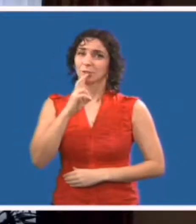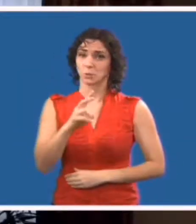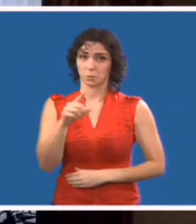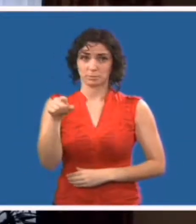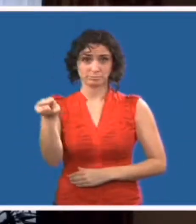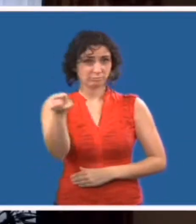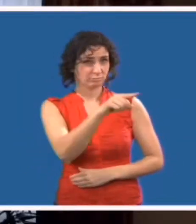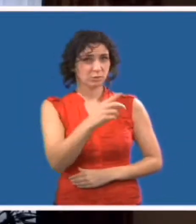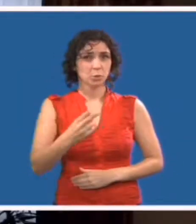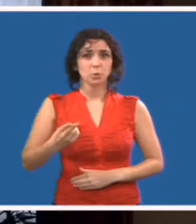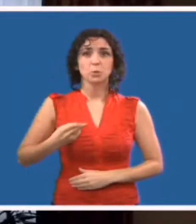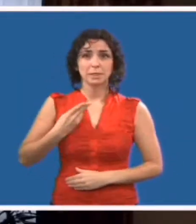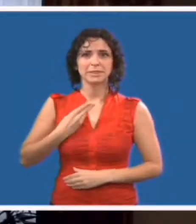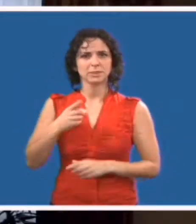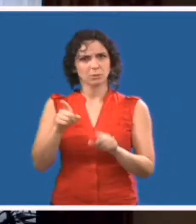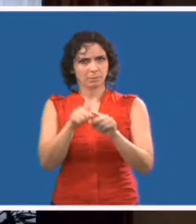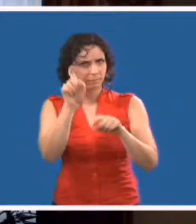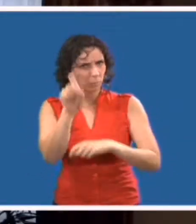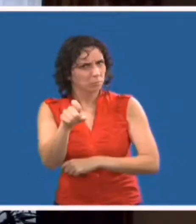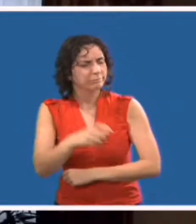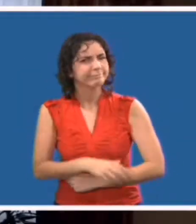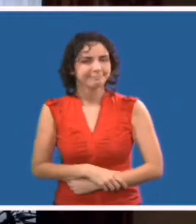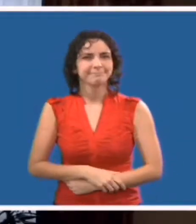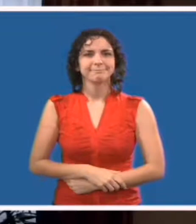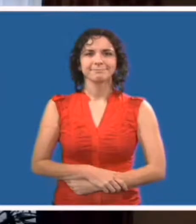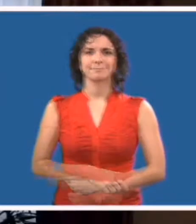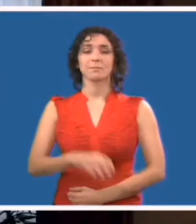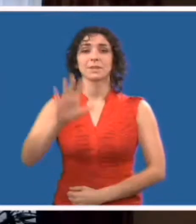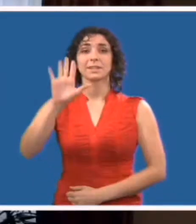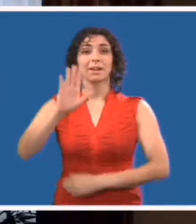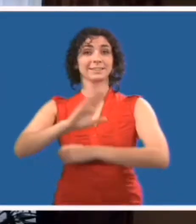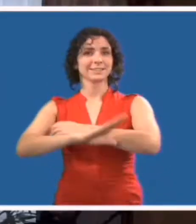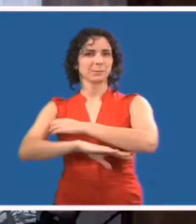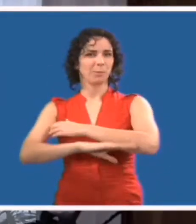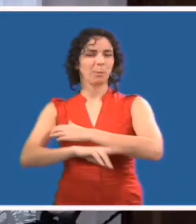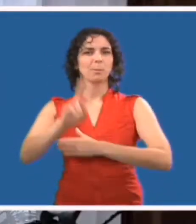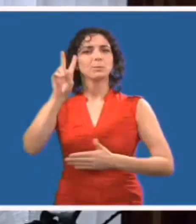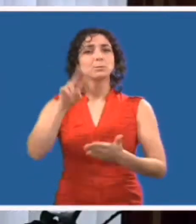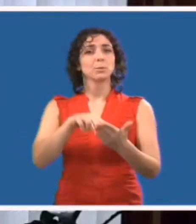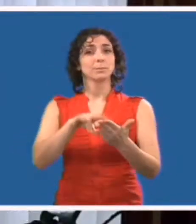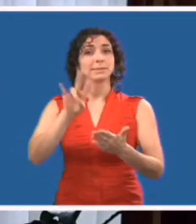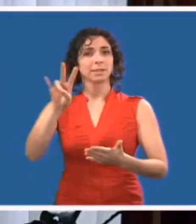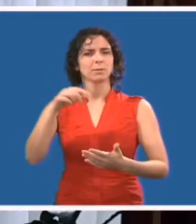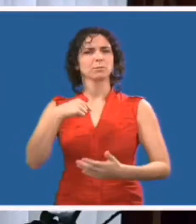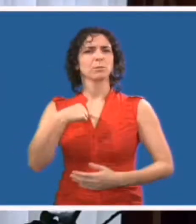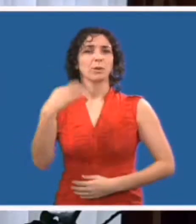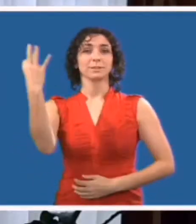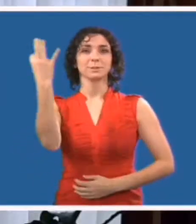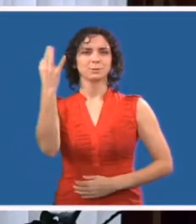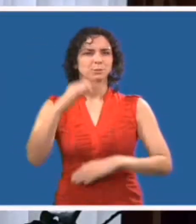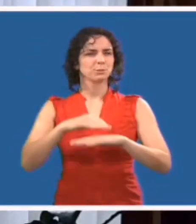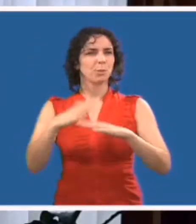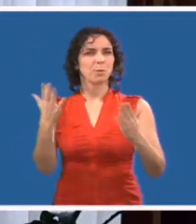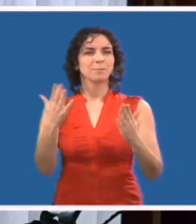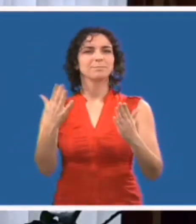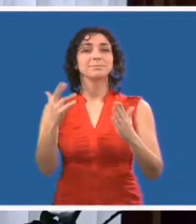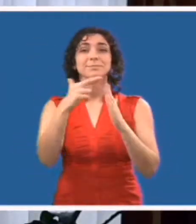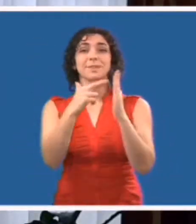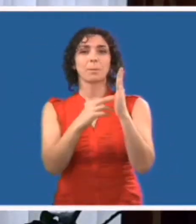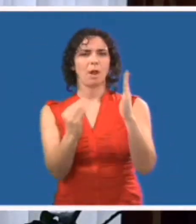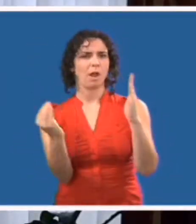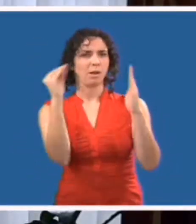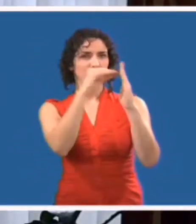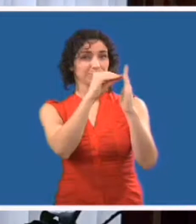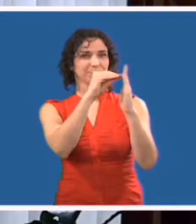'Ontario. Et j'ai reçu des rapports de divers comités de travail. Dans mon discours d'installation le